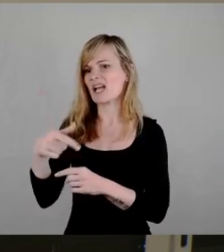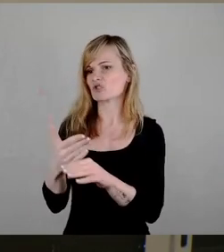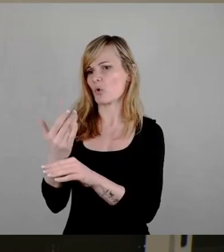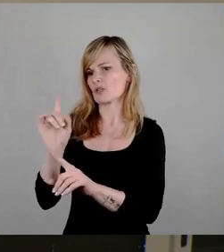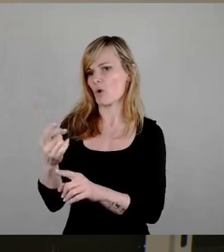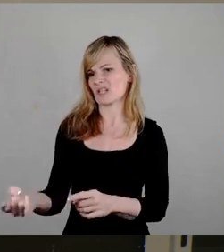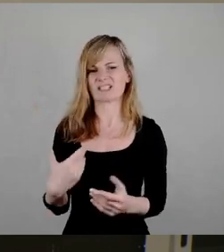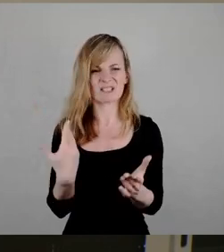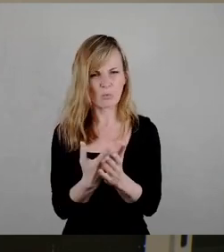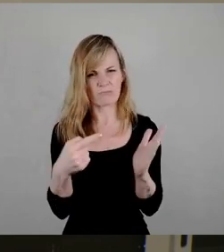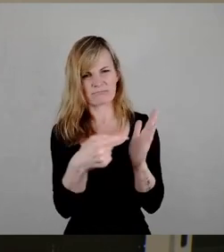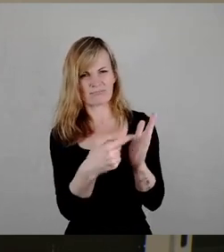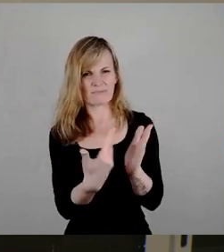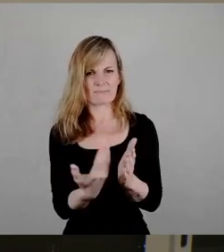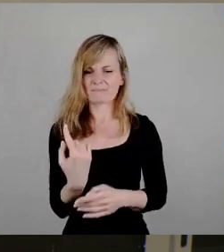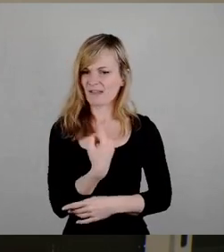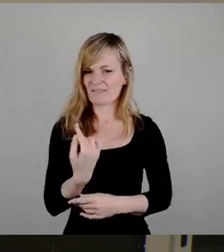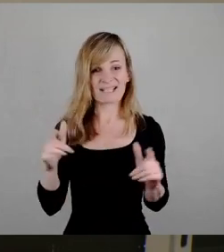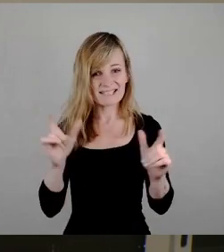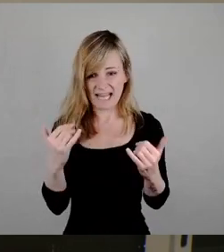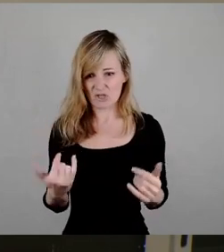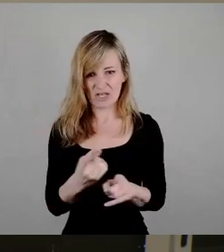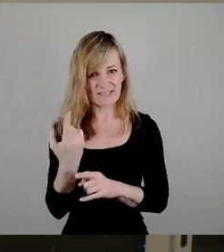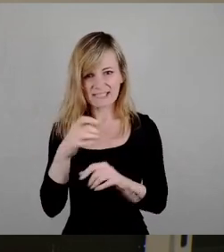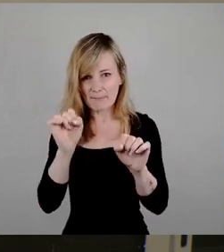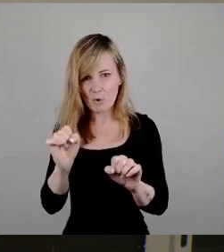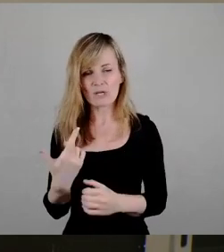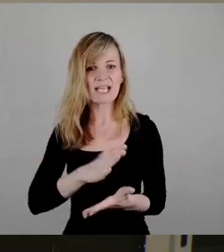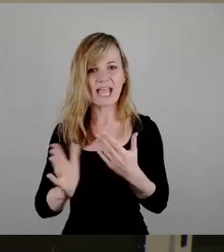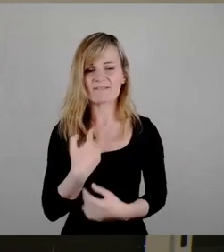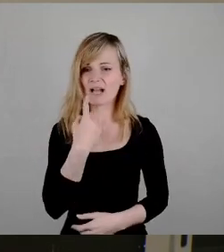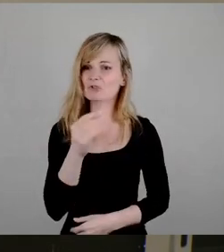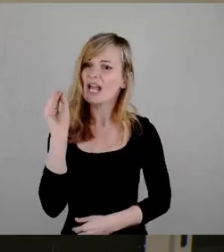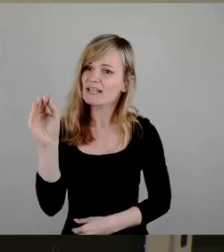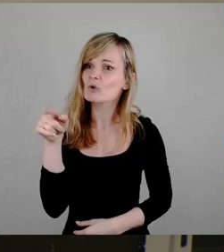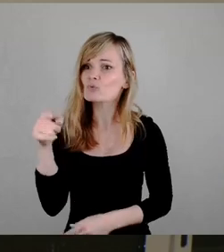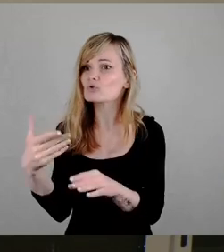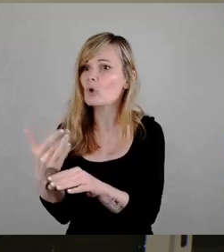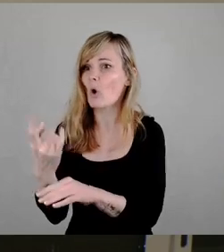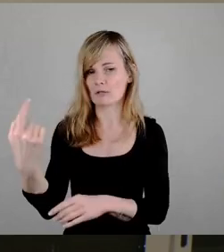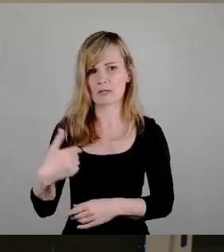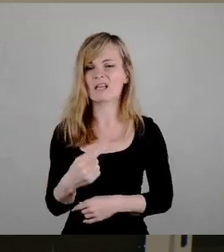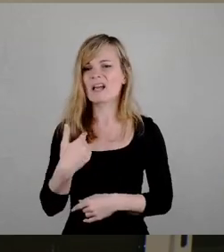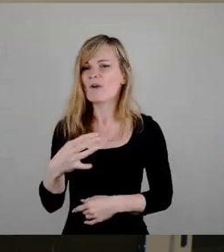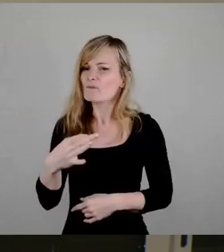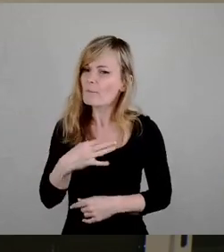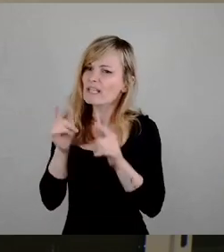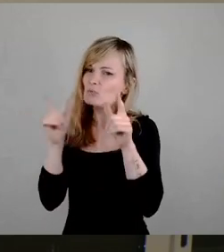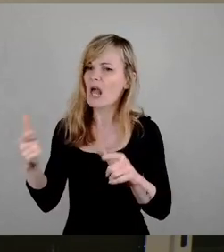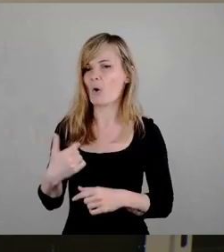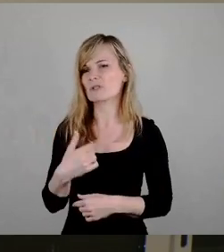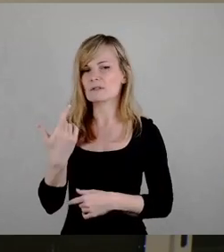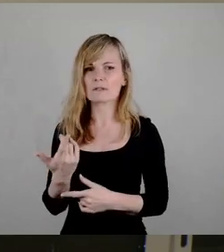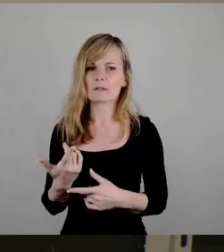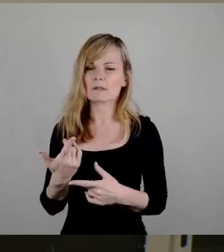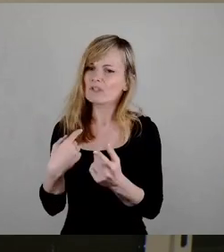in dieser Gesellschaft nicht mehr in der Lage sind, hinzugehen und zu sagen, du störst. Du bist mir zu laut. Lass es uns mal unter Menschen